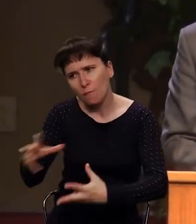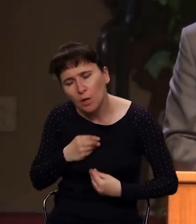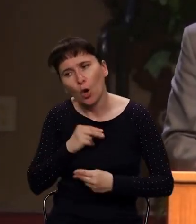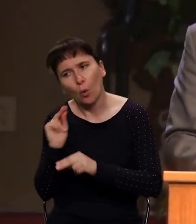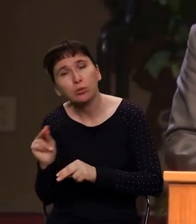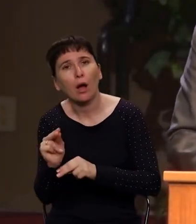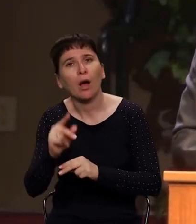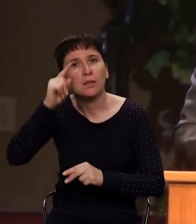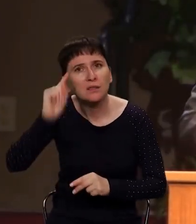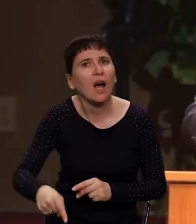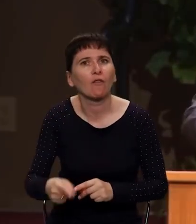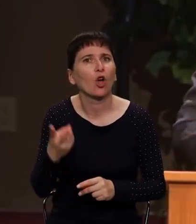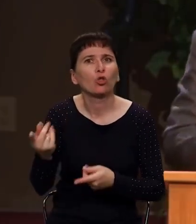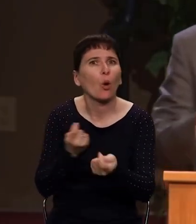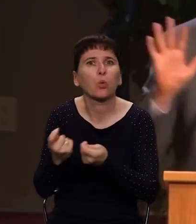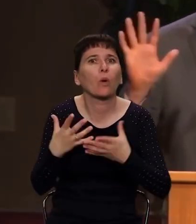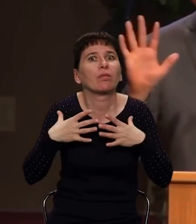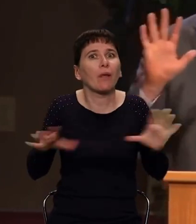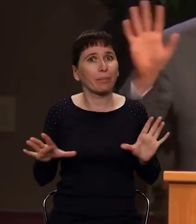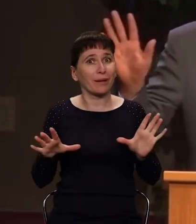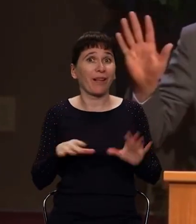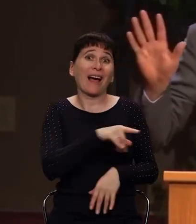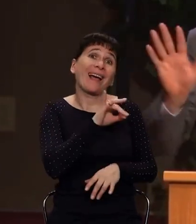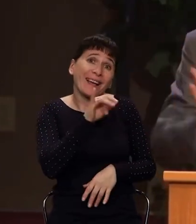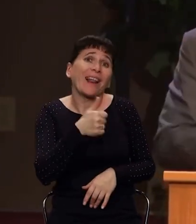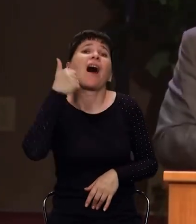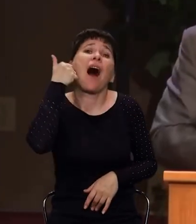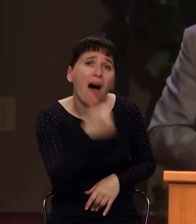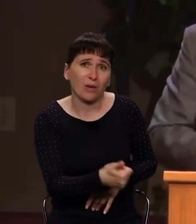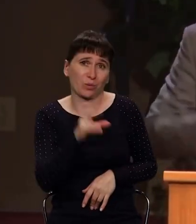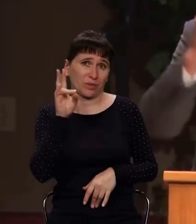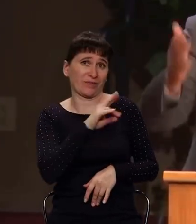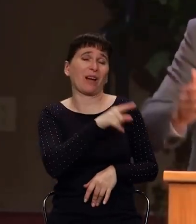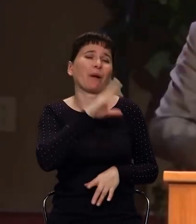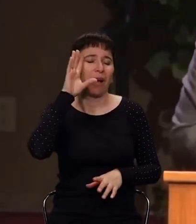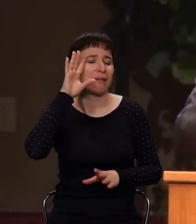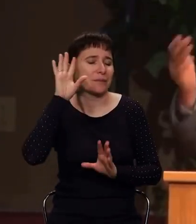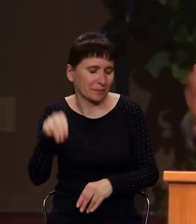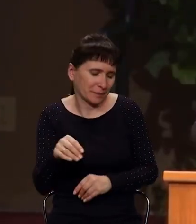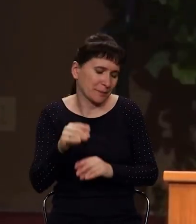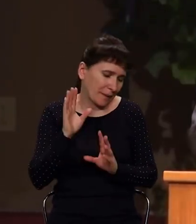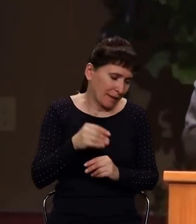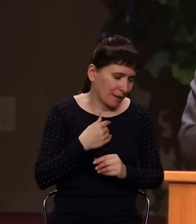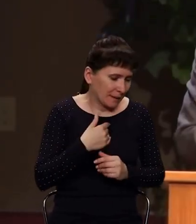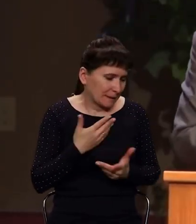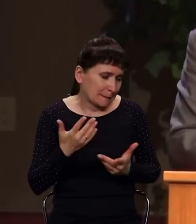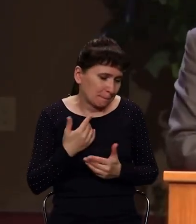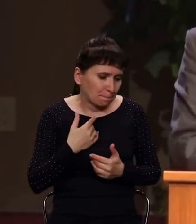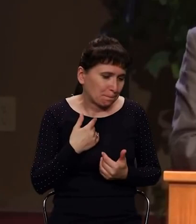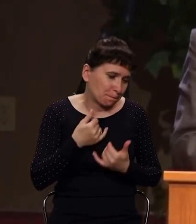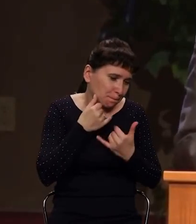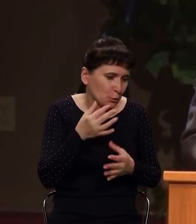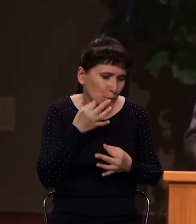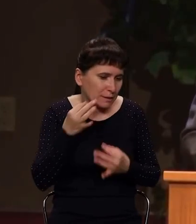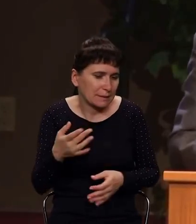знал и не обуздывал. Он сам не делал. Нет, нет, Ильи был хороший. Он закрывал глаза, ему стыдно было признать, что это плохо.